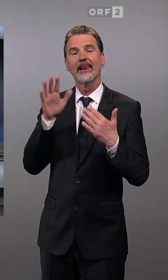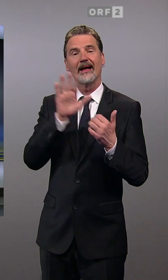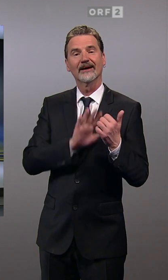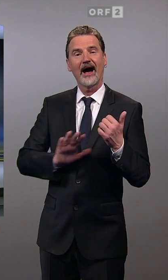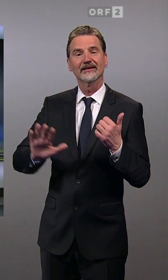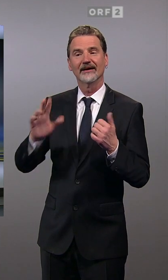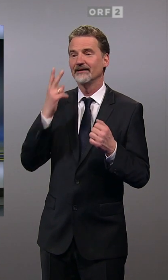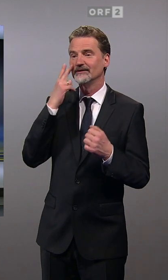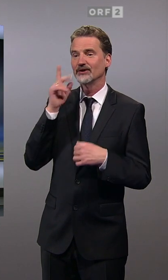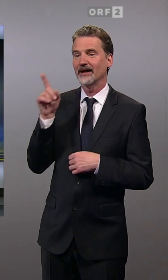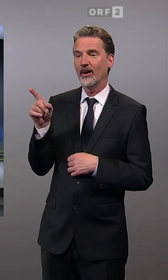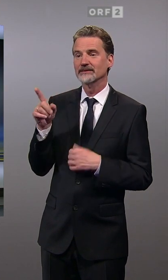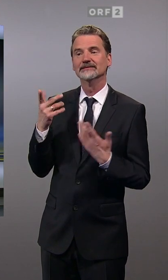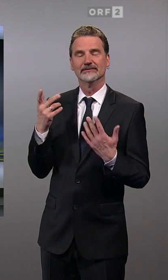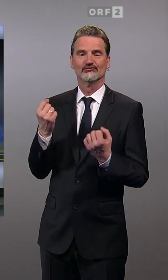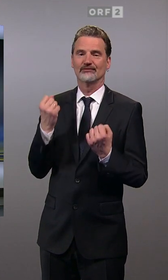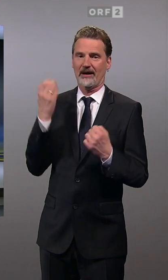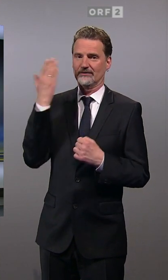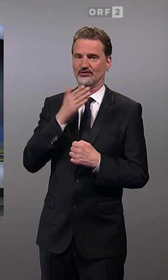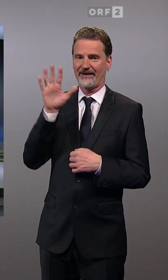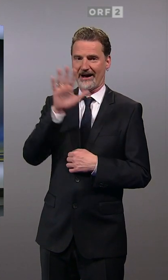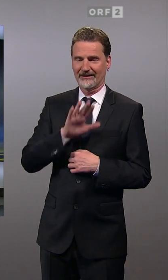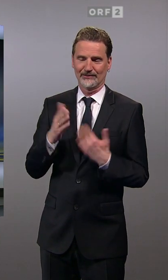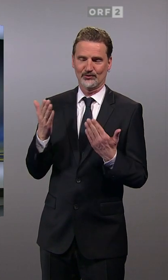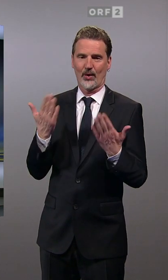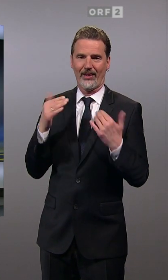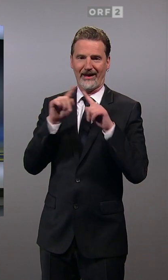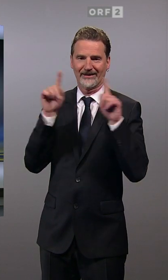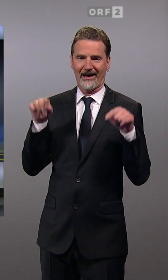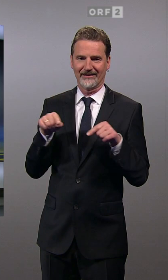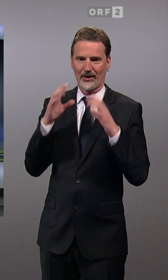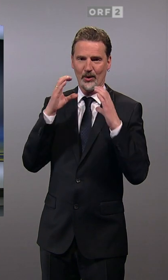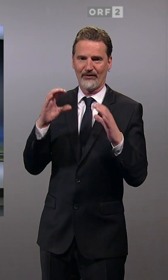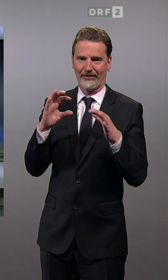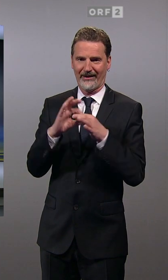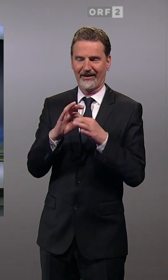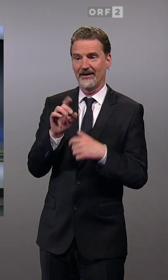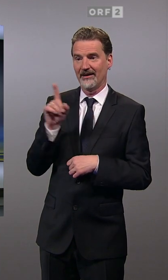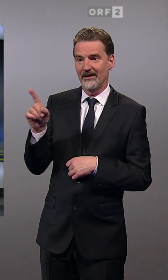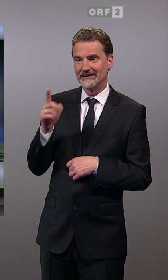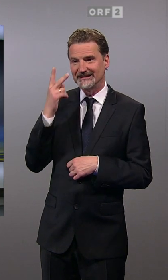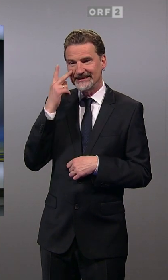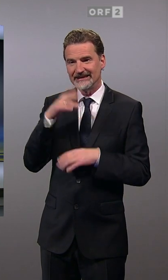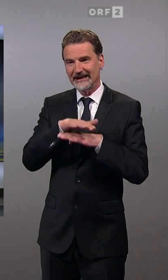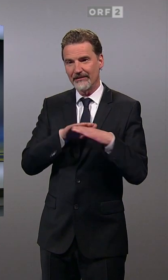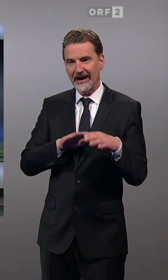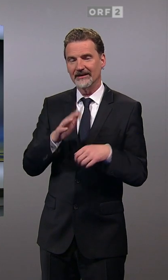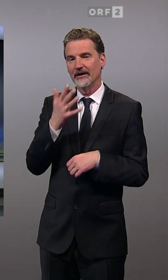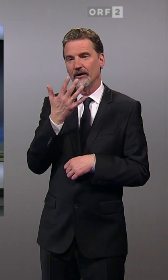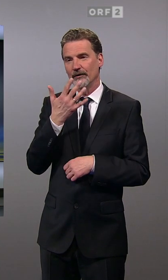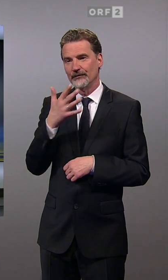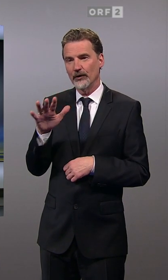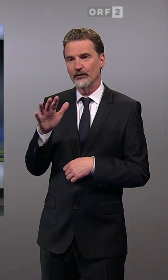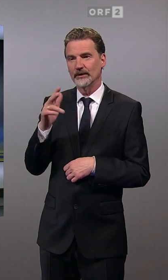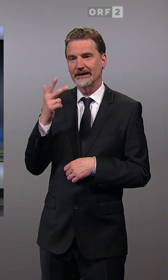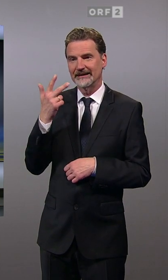momentan sehr ÖVP-lastig aus. In den Gemeinden sind 530 mit